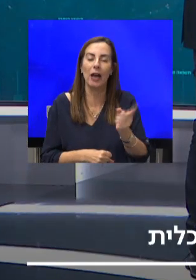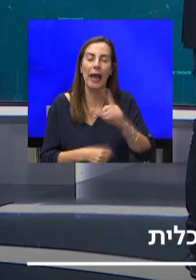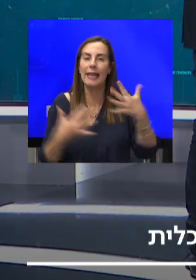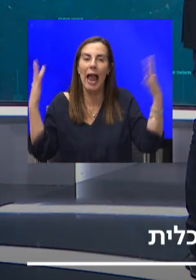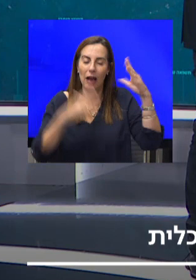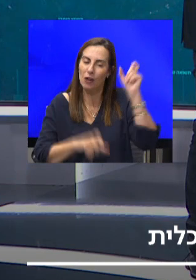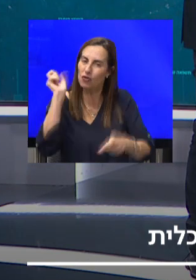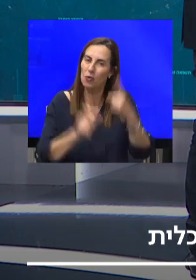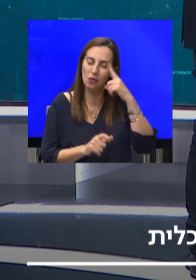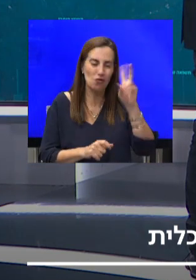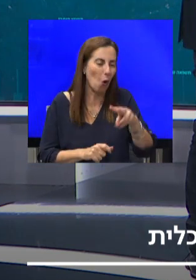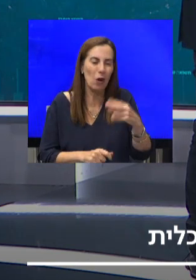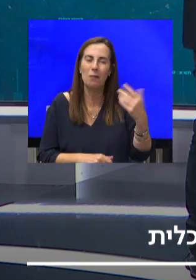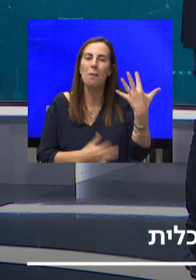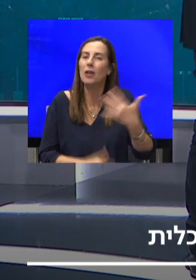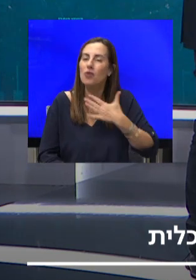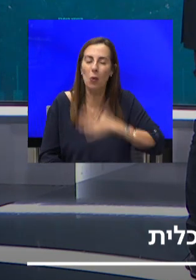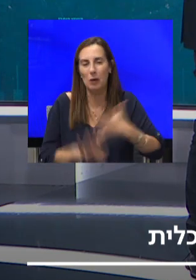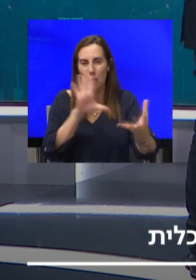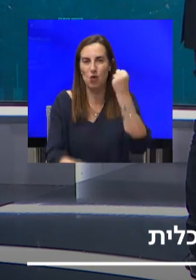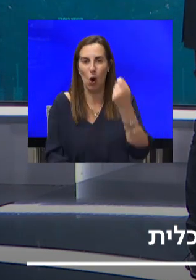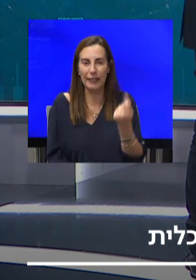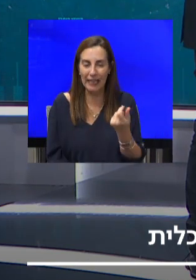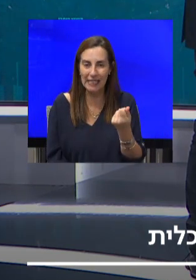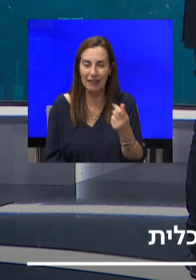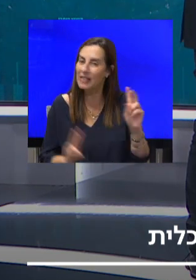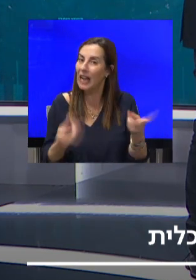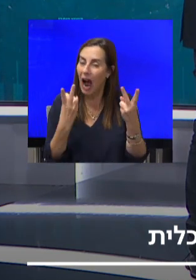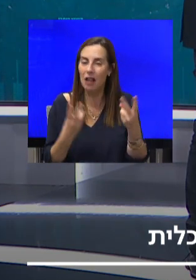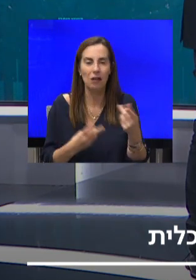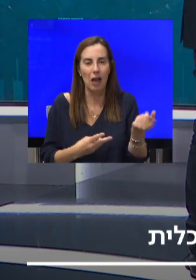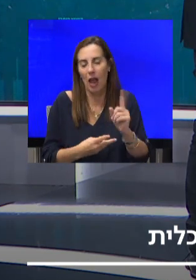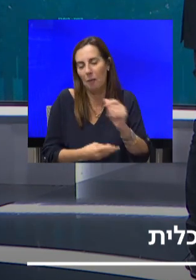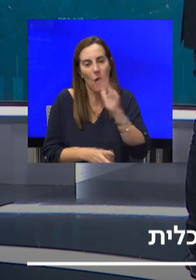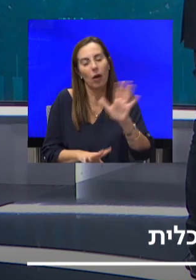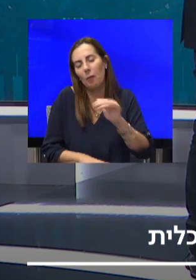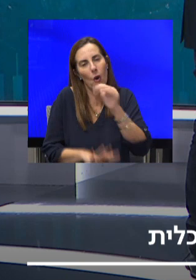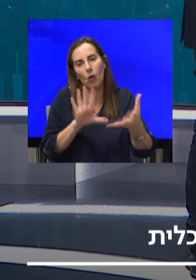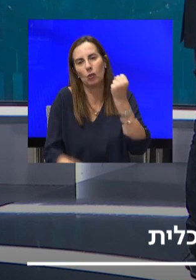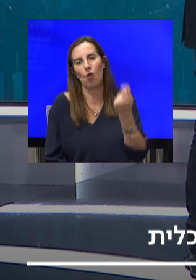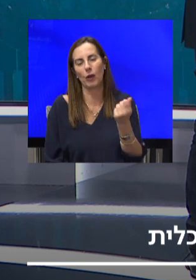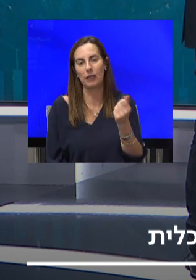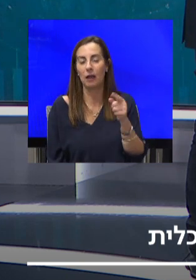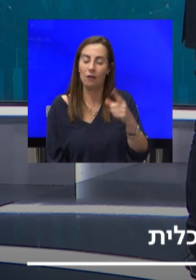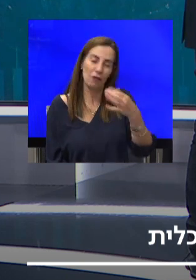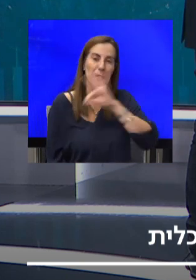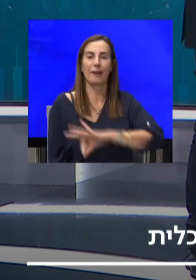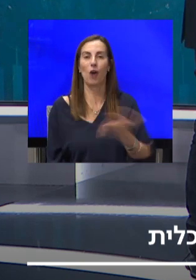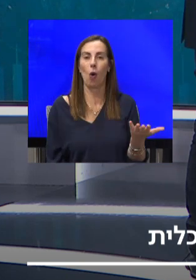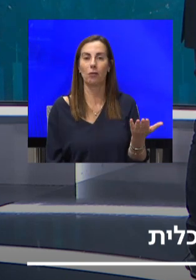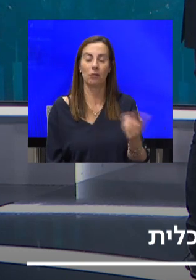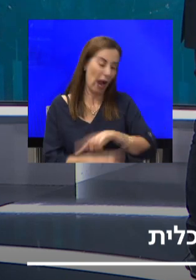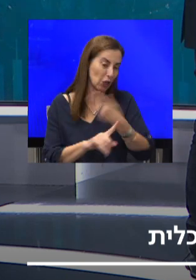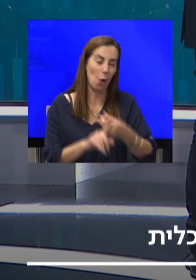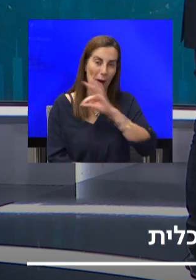זמן בצורה פשוטה יחסית אפשר להוציא את הכסף. הם לא בחרו, הם בחרו לא לעשות כך והם הרוויחו בסופו של דבר, לפחות עד היום. השוק